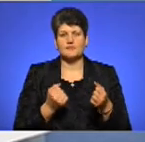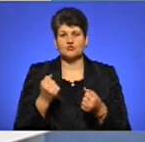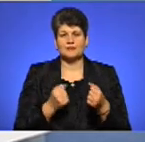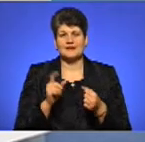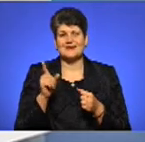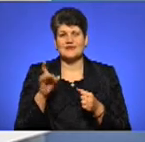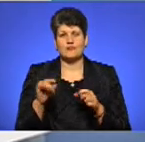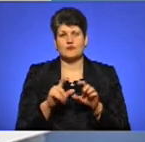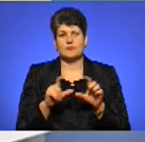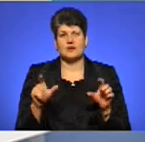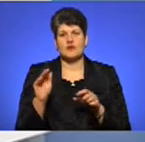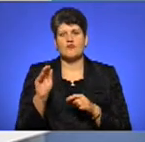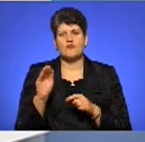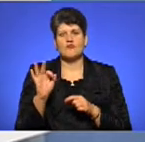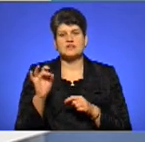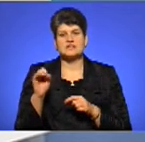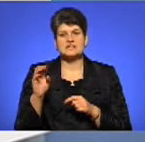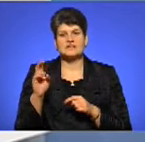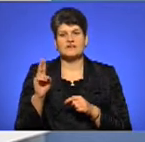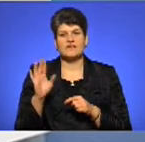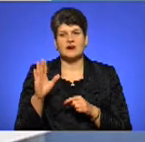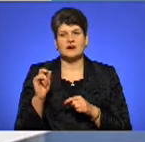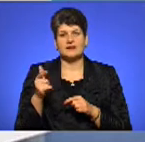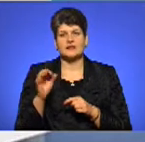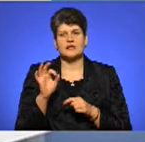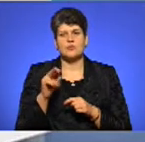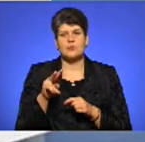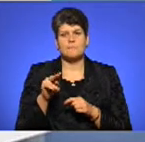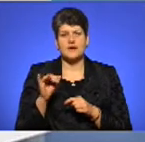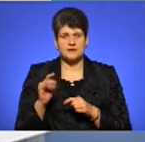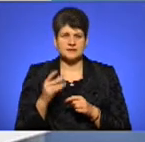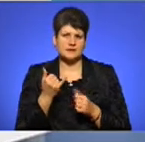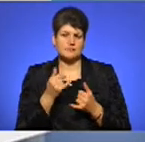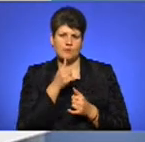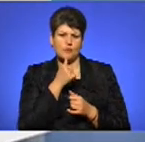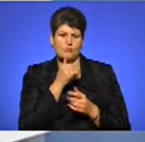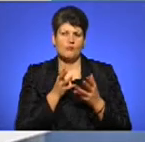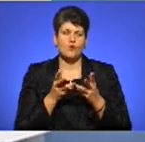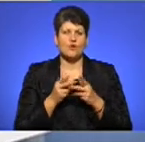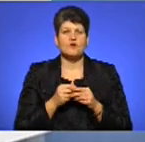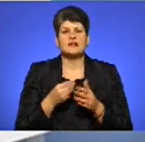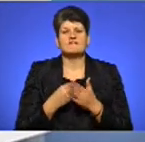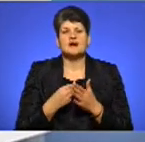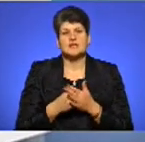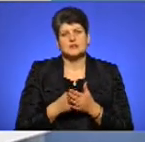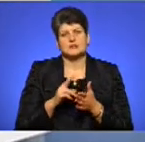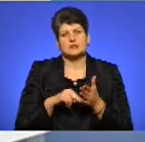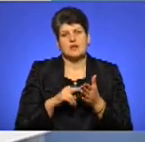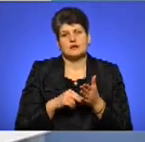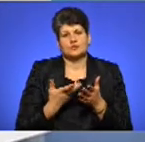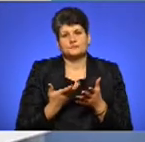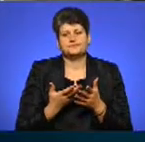євробляхах є Вольцваген і Опель. Зараз ми спільно з вами спробуємо підрахувати вартість розмитнення цих автомобілів. Прошу на